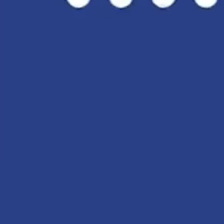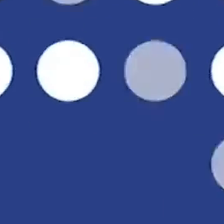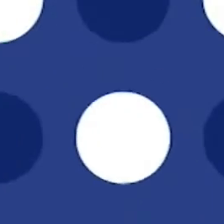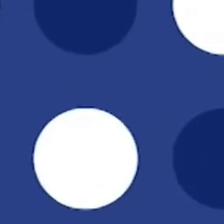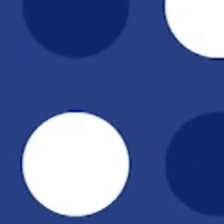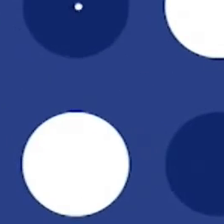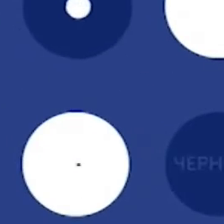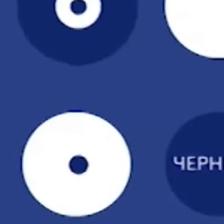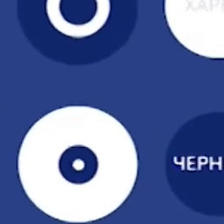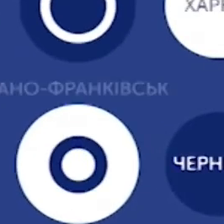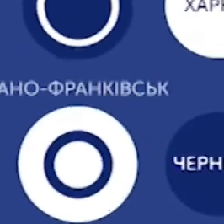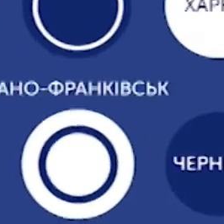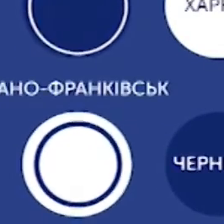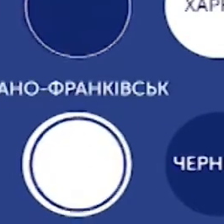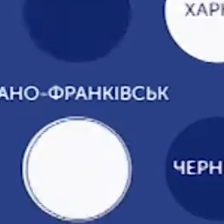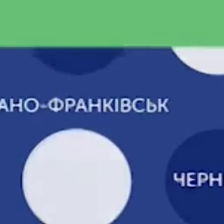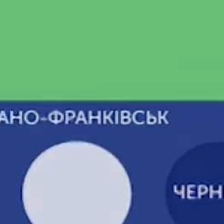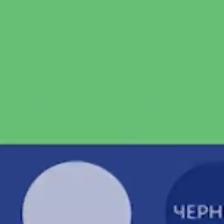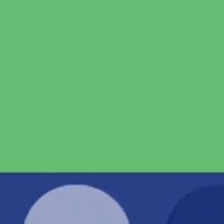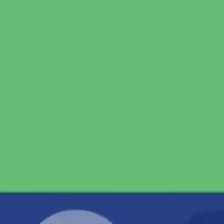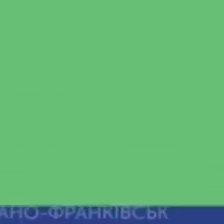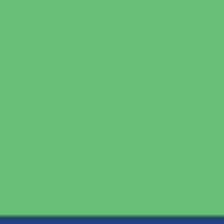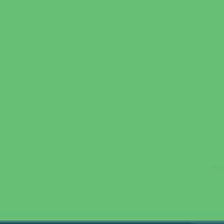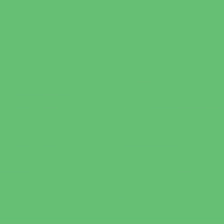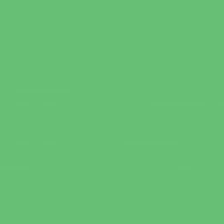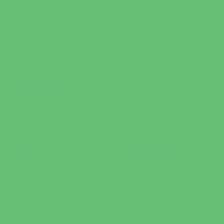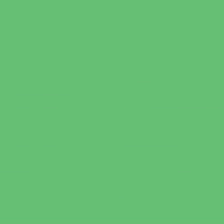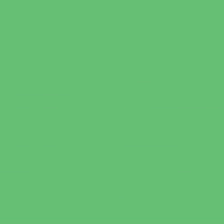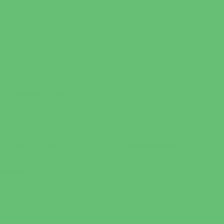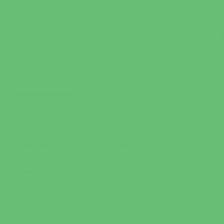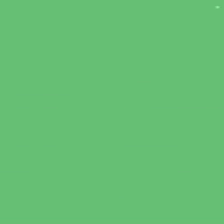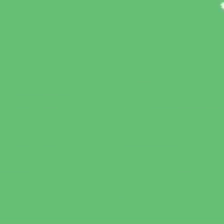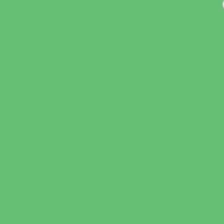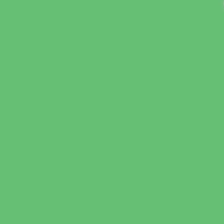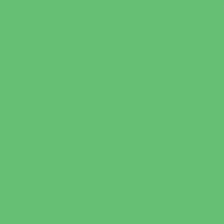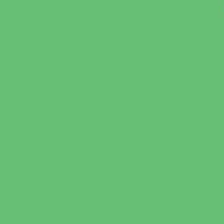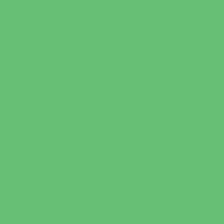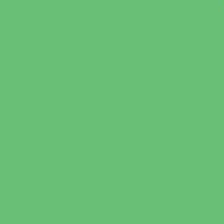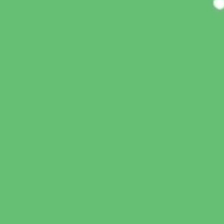Недбайло, Федір Коцаба, новини.